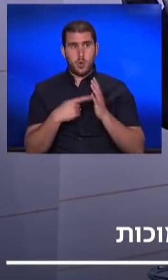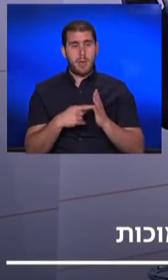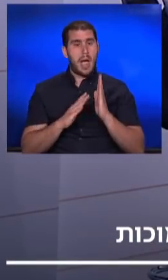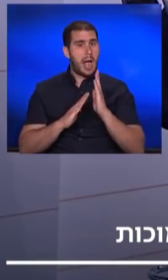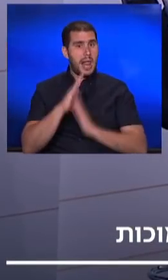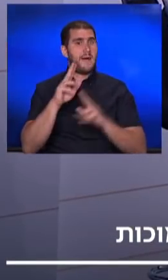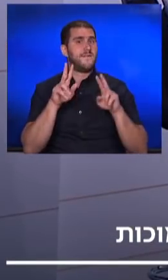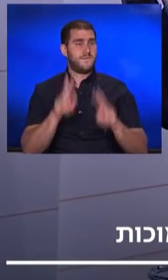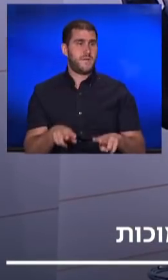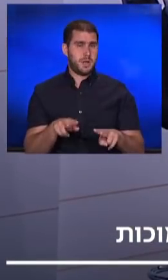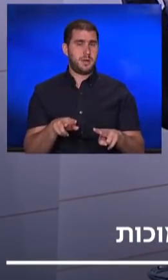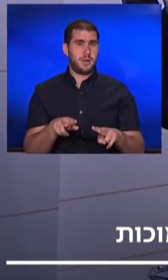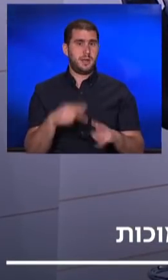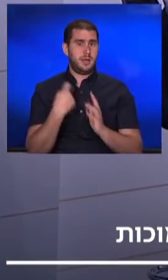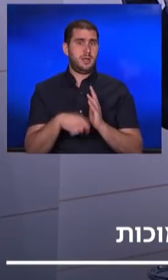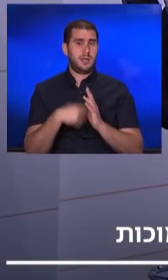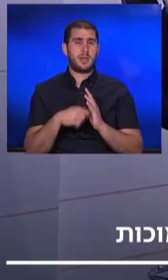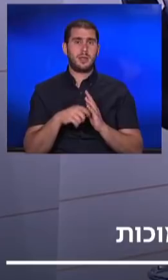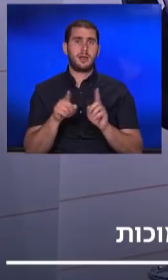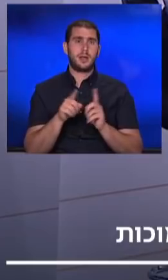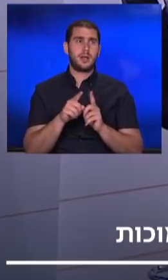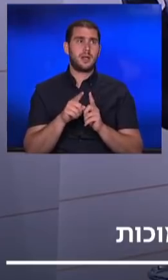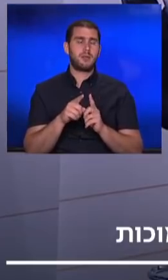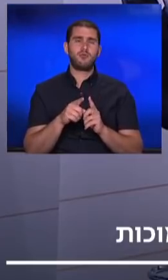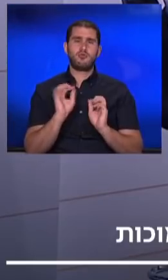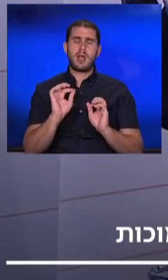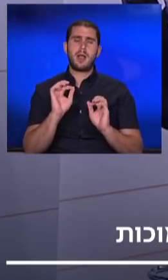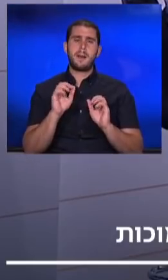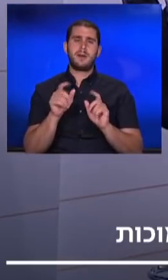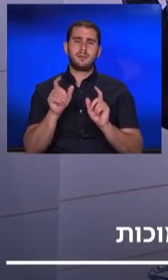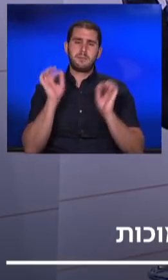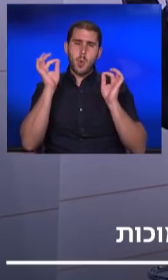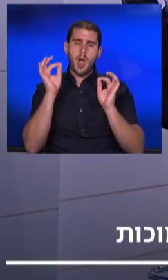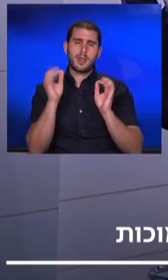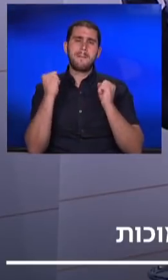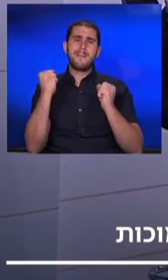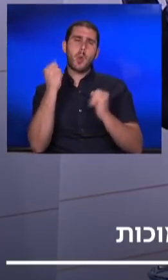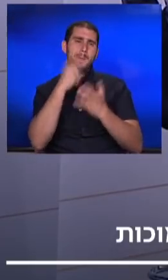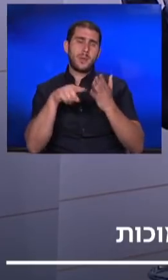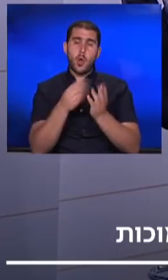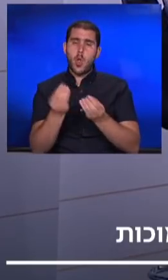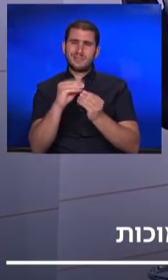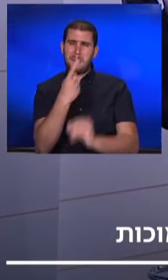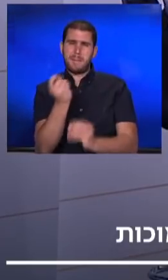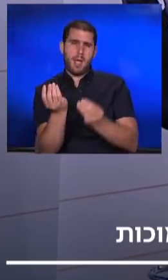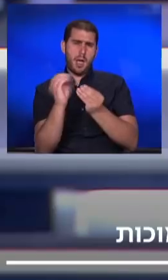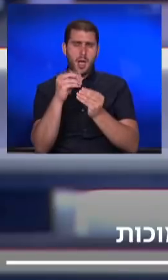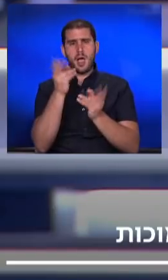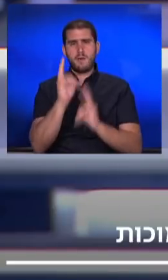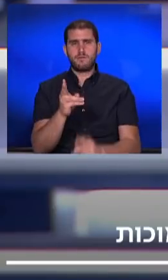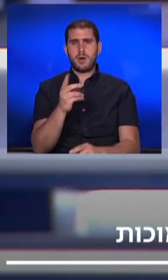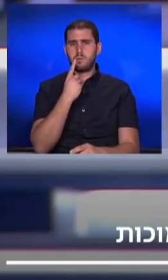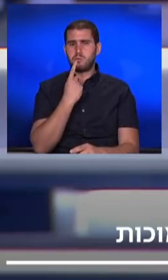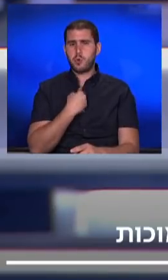משמעותי ברכישה של מגני ביטול. יש לנו במערכת מגן ביטול, מוסיפה 100 שקלים. את יכולה לבטל את